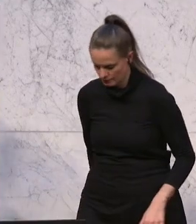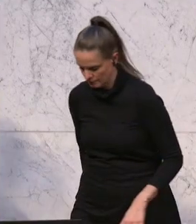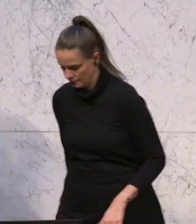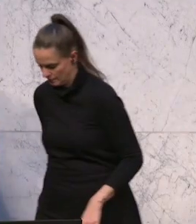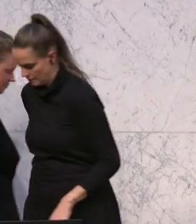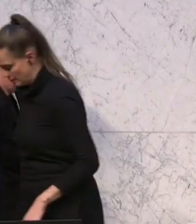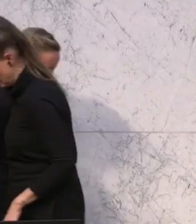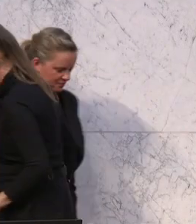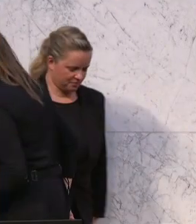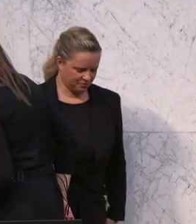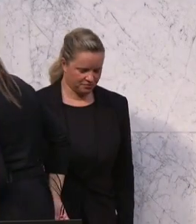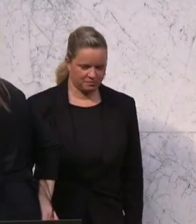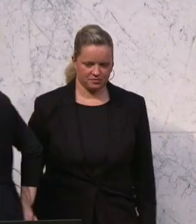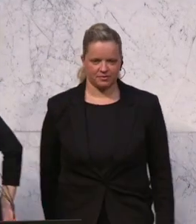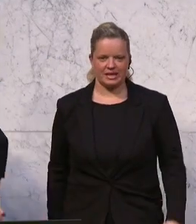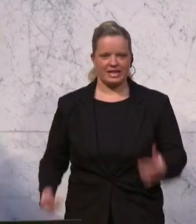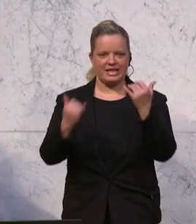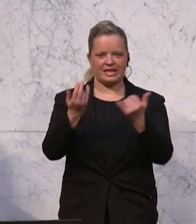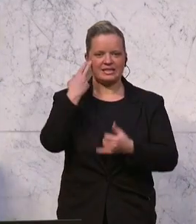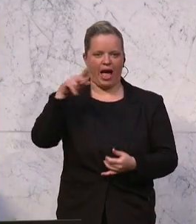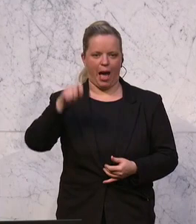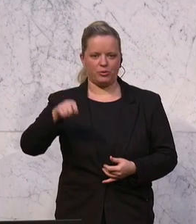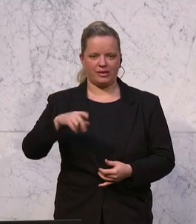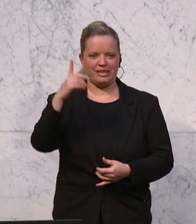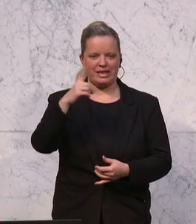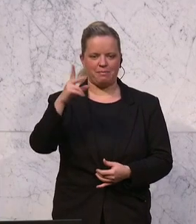Am Wort ist der Abgeordnete Dietmar Keck. Bitte, Herr Abgeordneter.